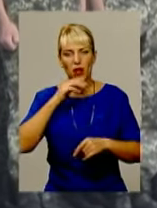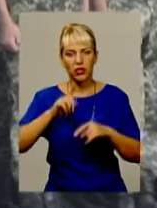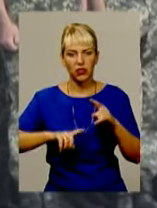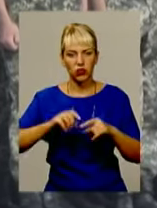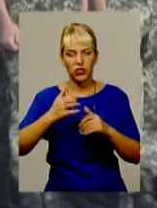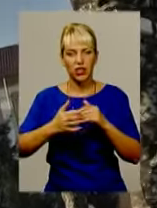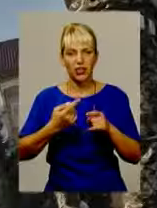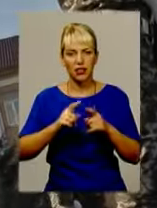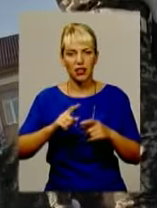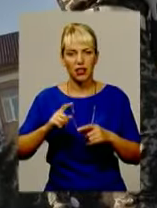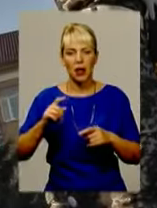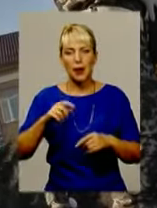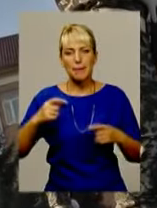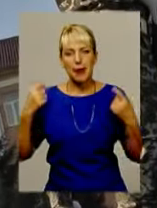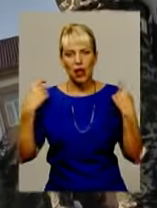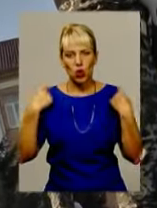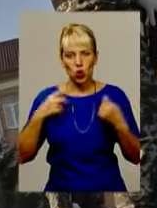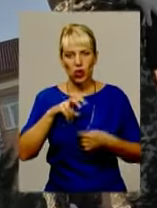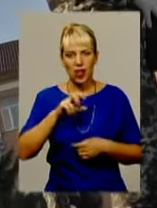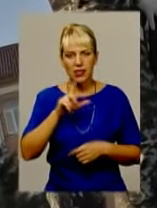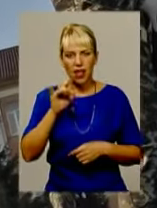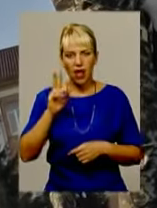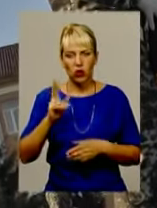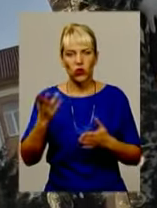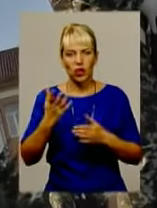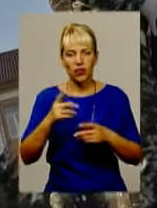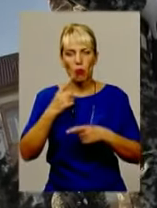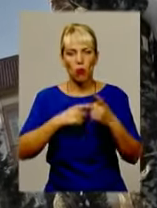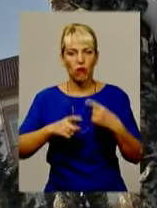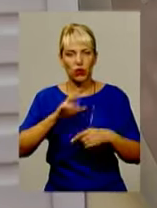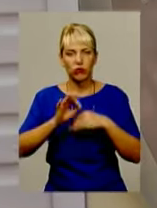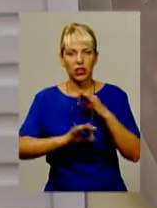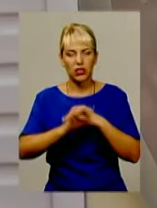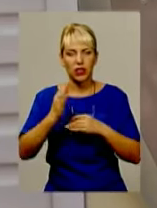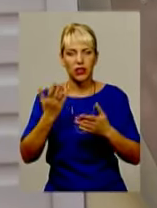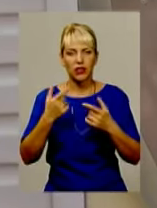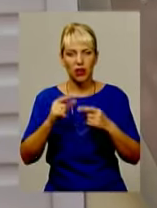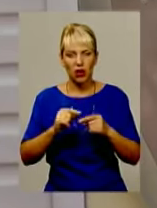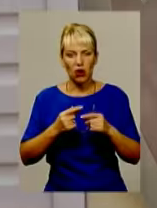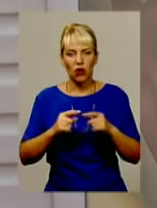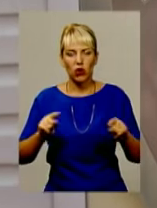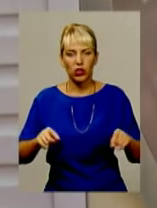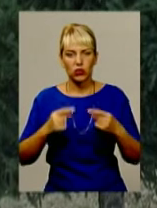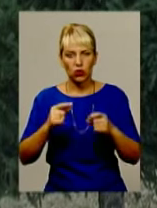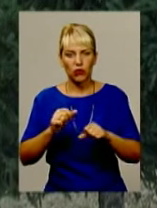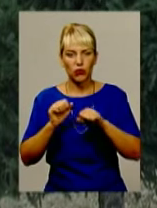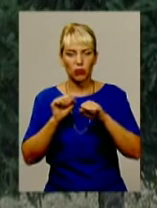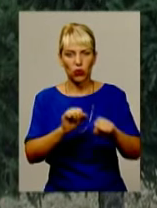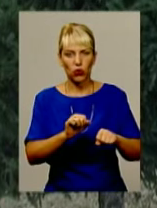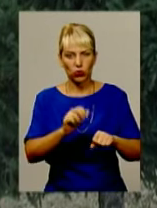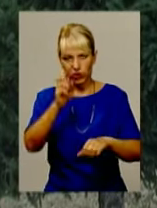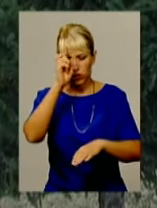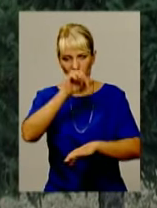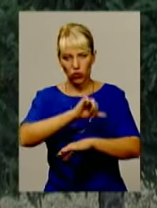Лизогуб, котрий лише нещодавно повернувся зі Сходу, де спочатку АТО забезпечував організацію оборони державного кордону. Під час